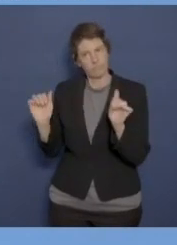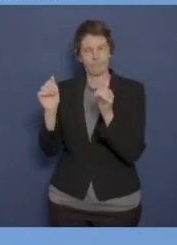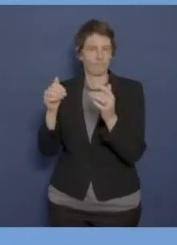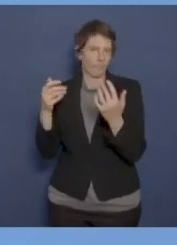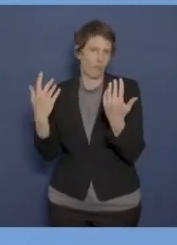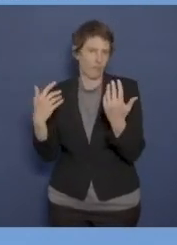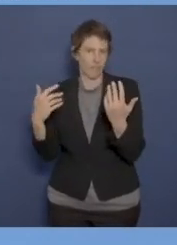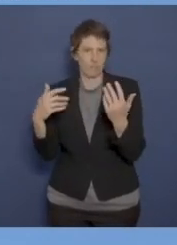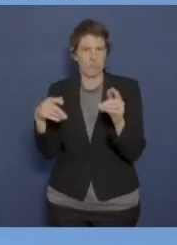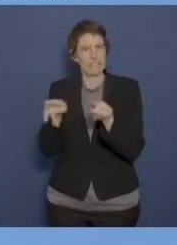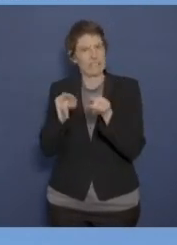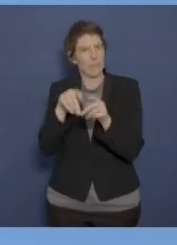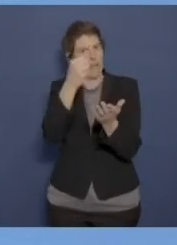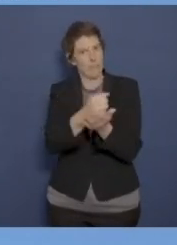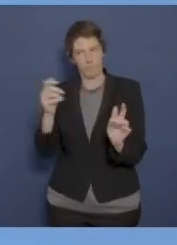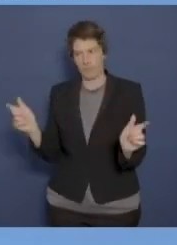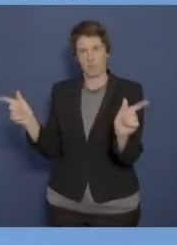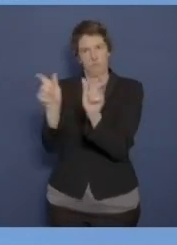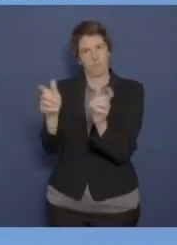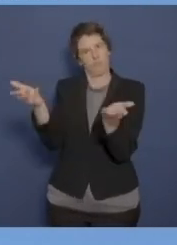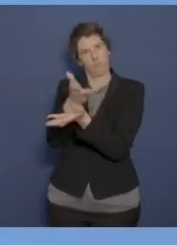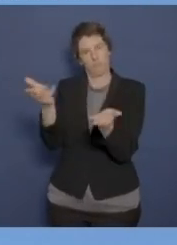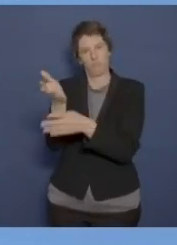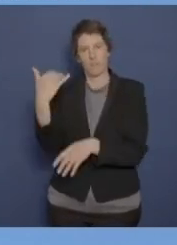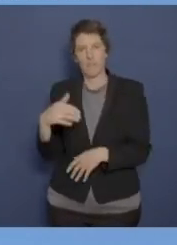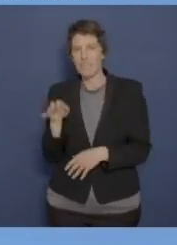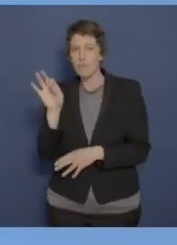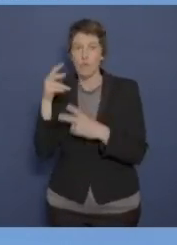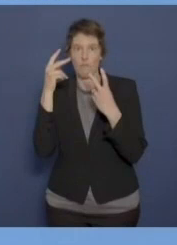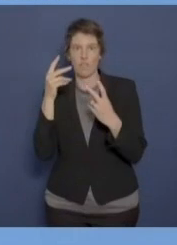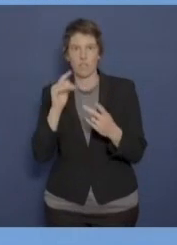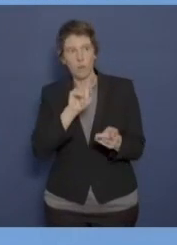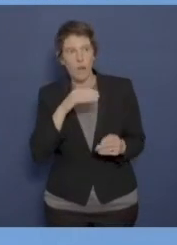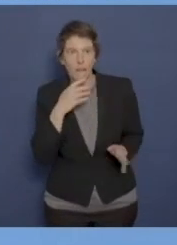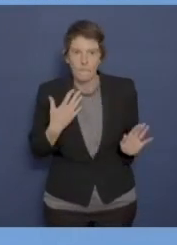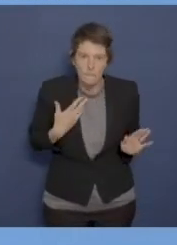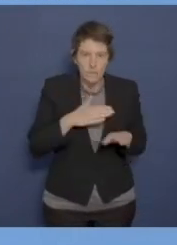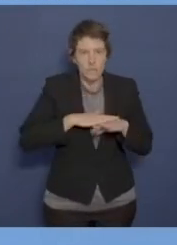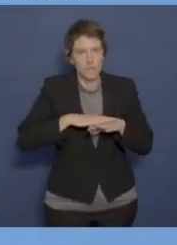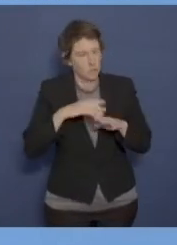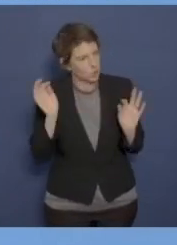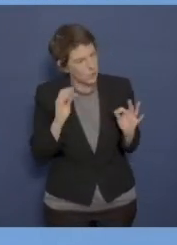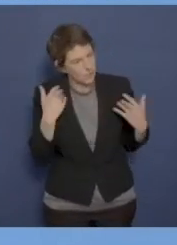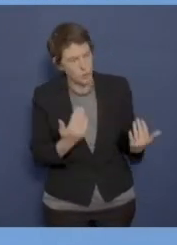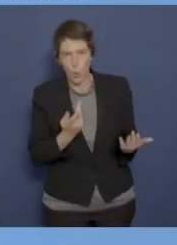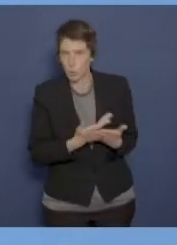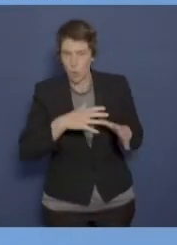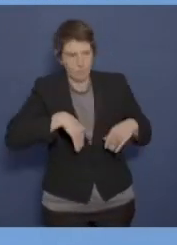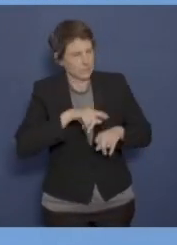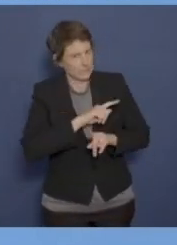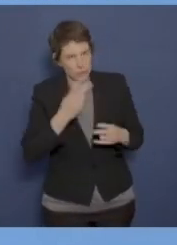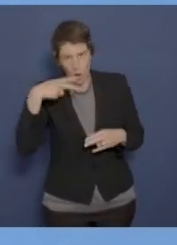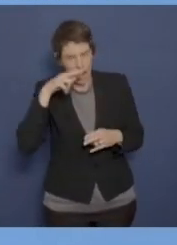Ich habe Ihnen gesagt, dass es ihm wichtig war, dass er ja seine Bestürzung zum Ausdruck bringt und dass wir so etwas auf gar keinen Fall